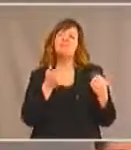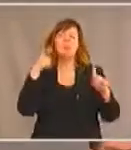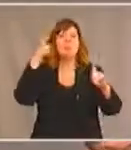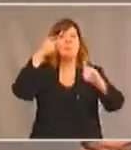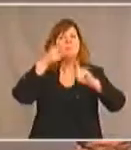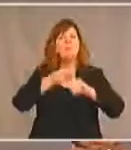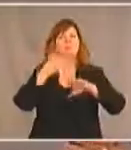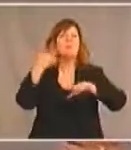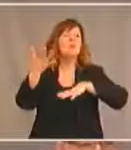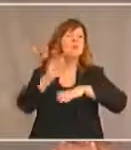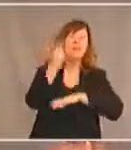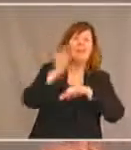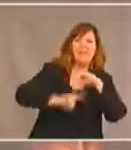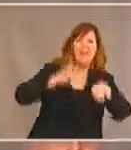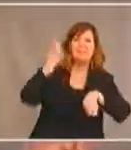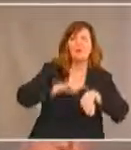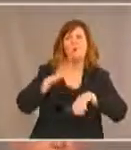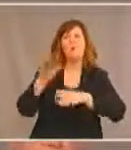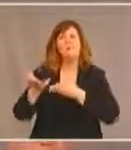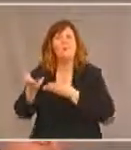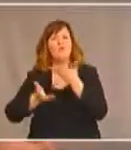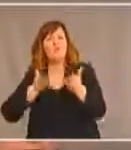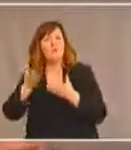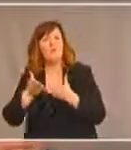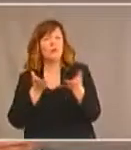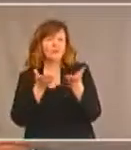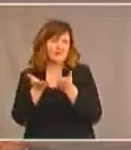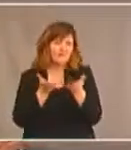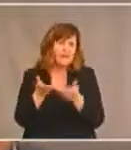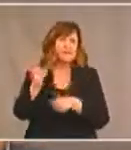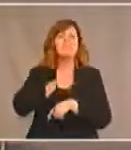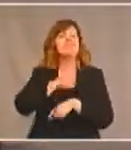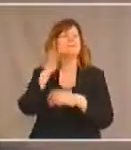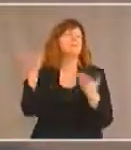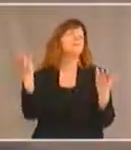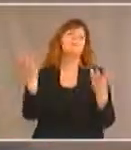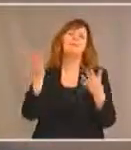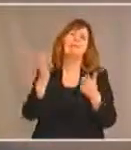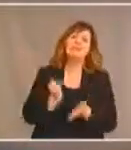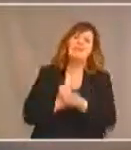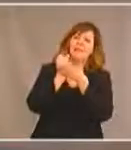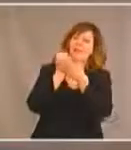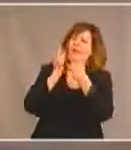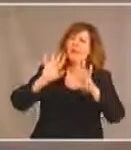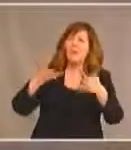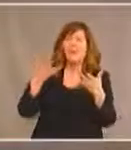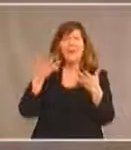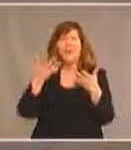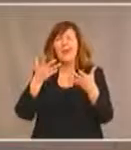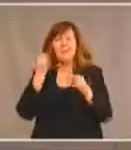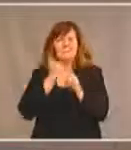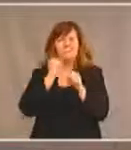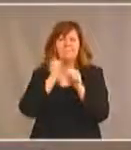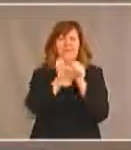les fournisseurs de services, les personnels et les aidants à collaborer à l'élaboration d'une loi sur l